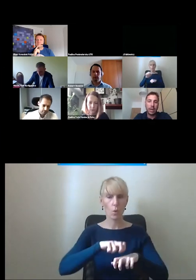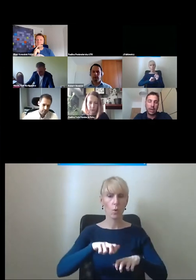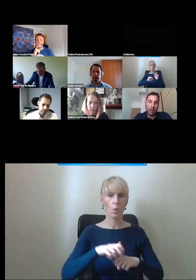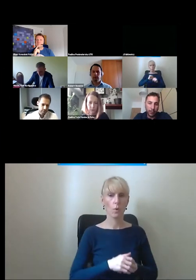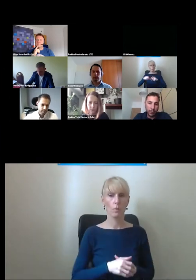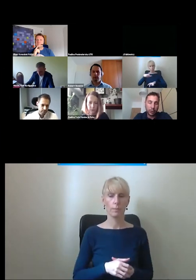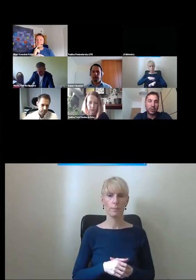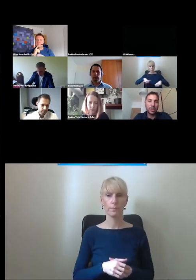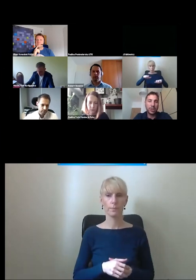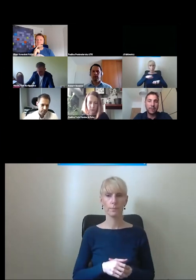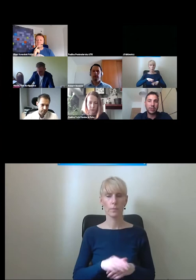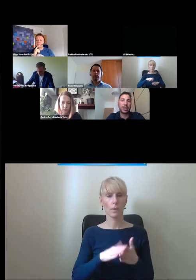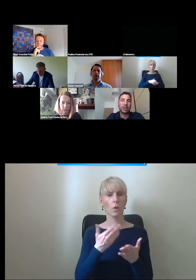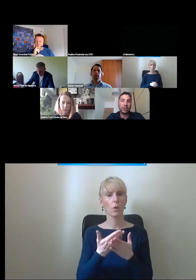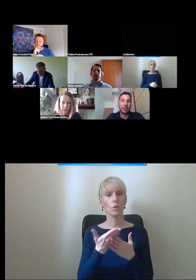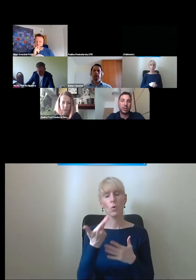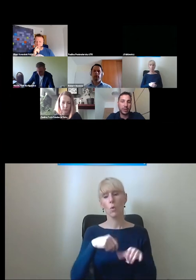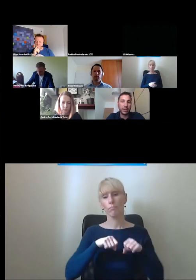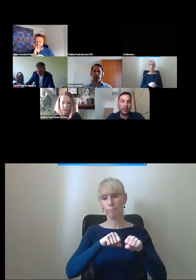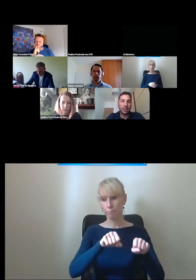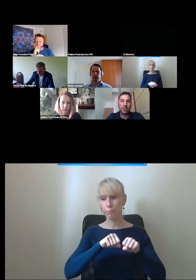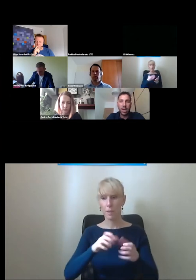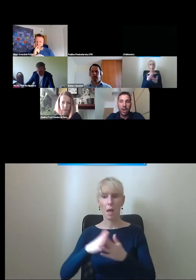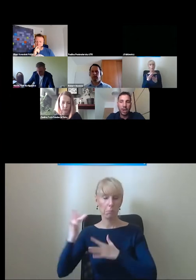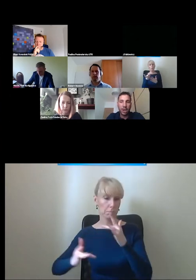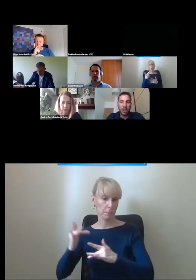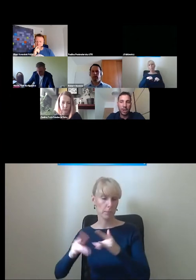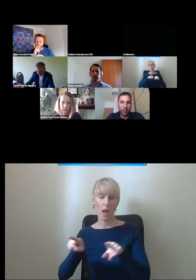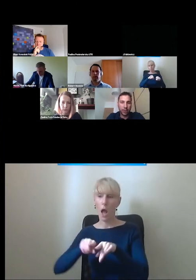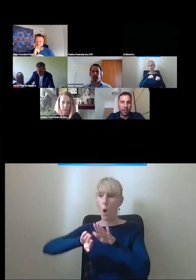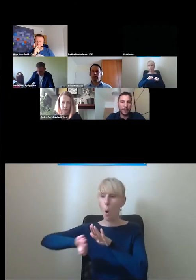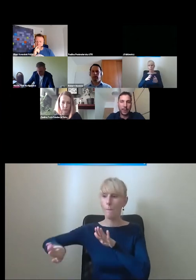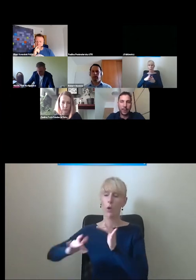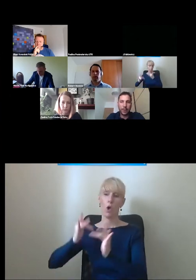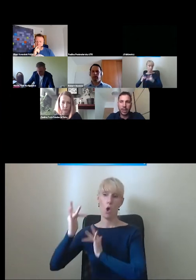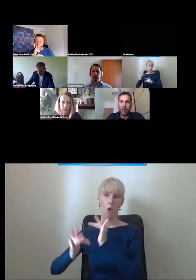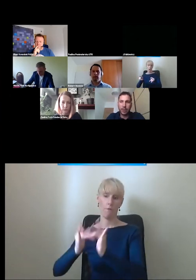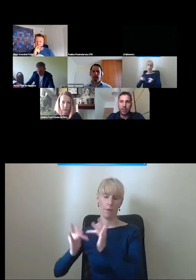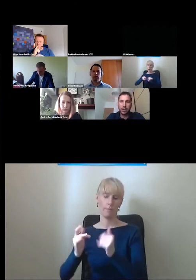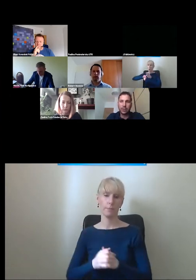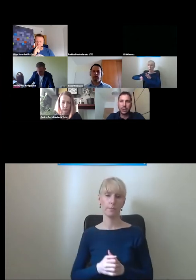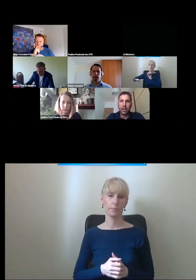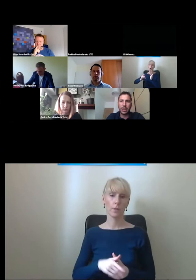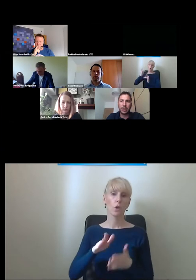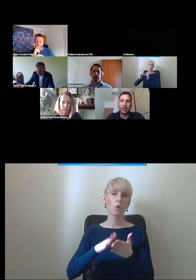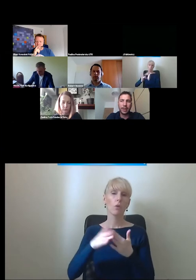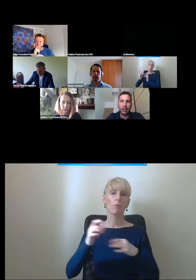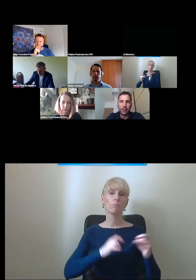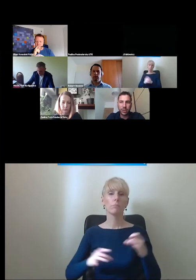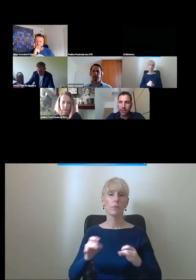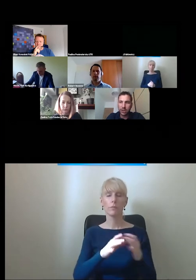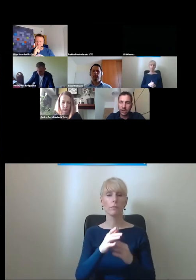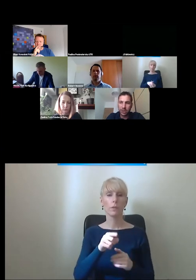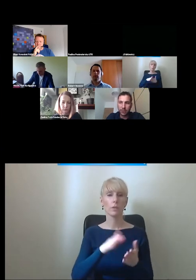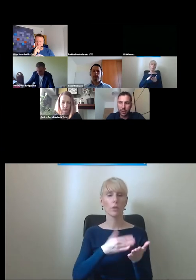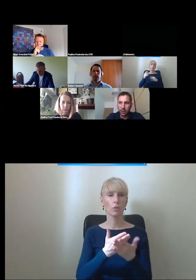poruszających się na wózkach, czy z wózkami dziecięcymi i obok drogę dla rowerów. Mamy takie jedno rozwiązanie na tak zwanych